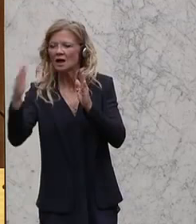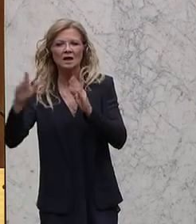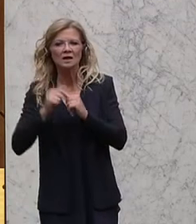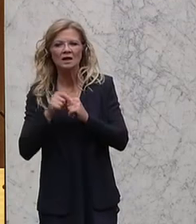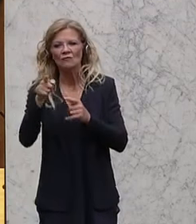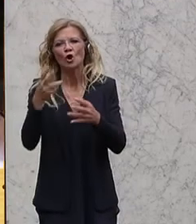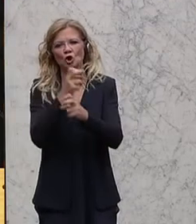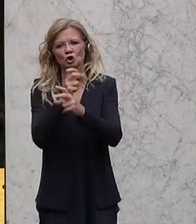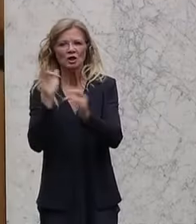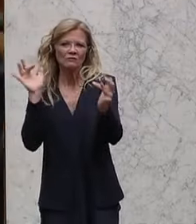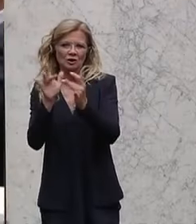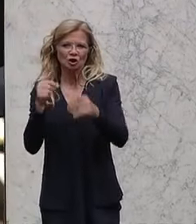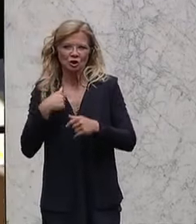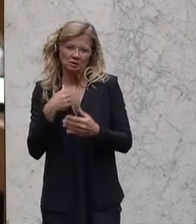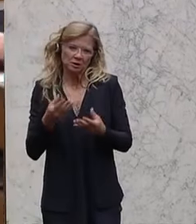legen. Danke.